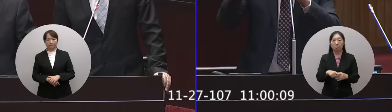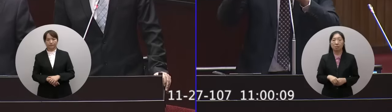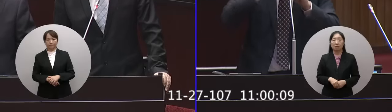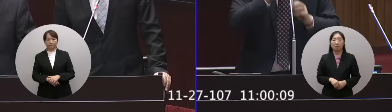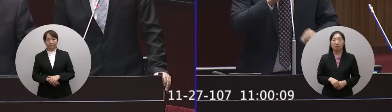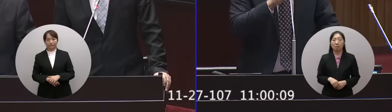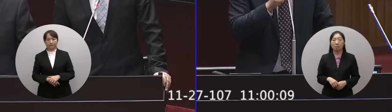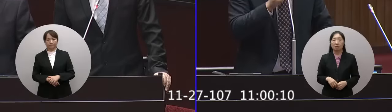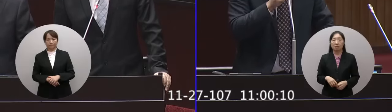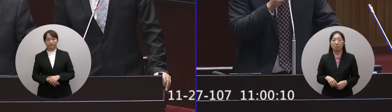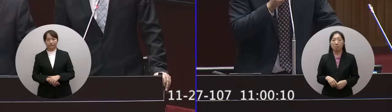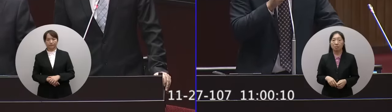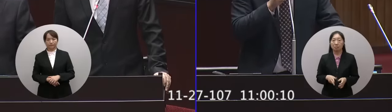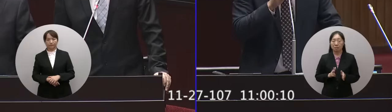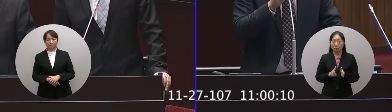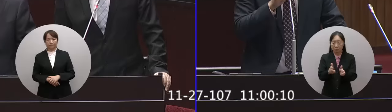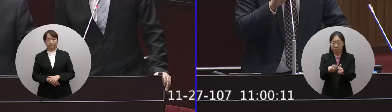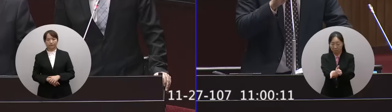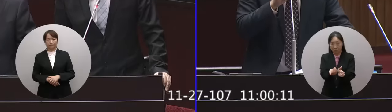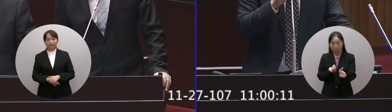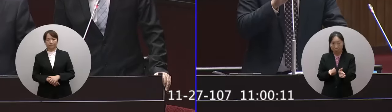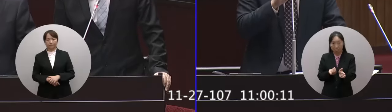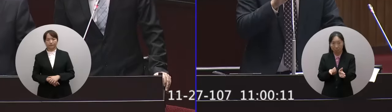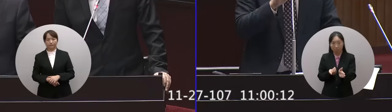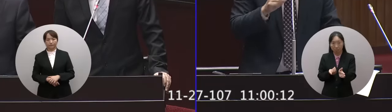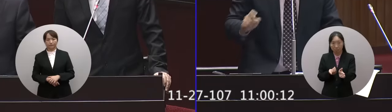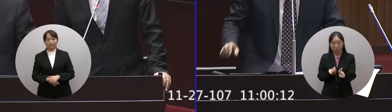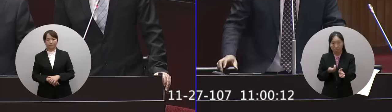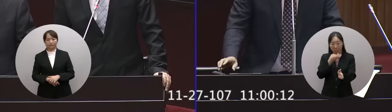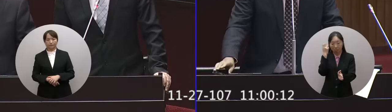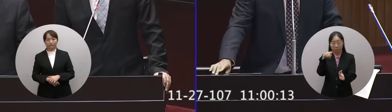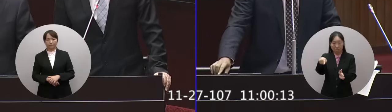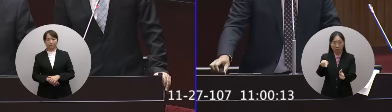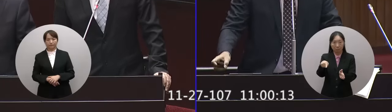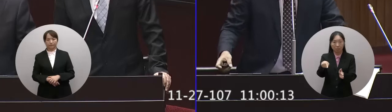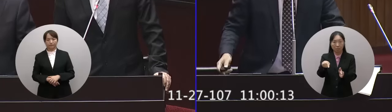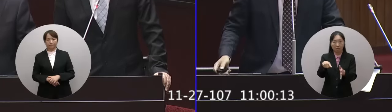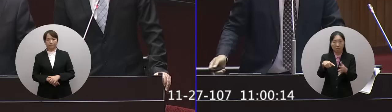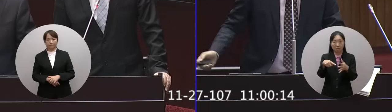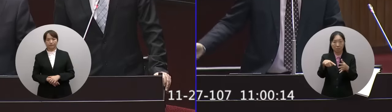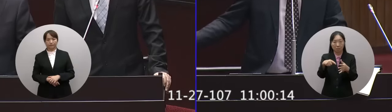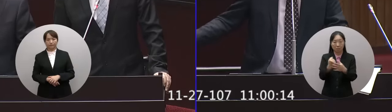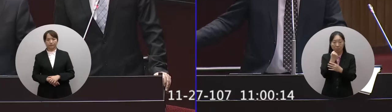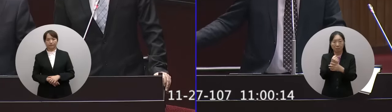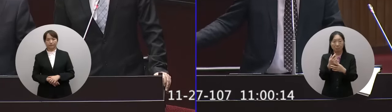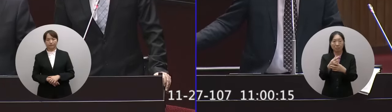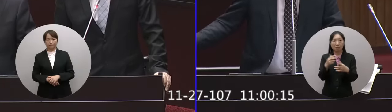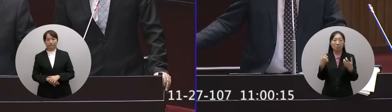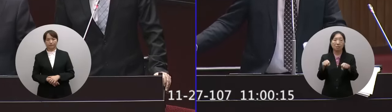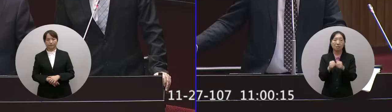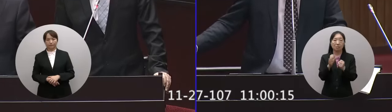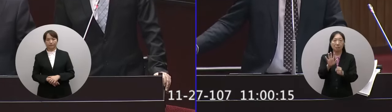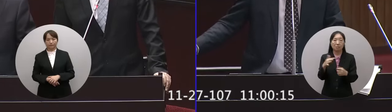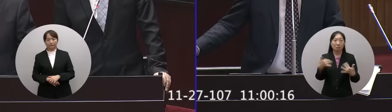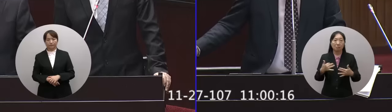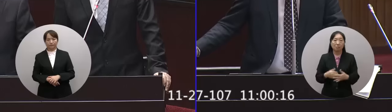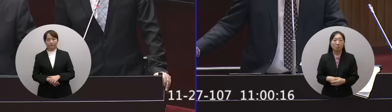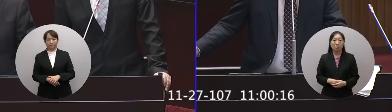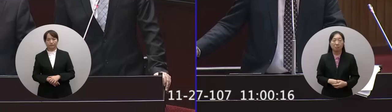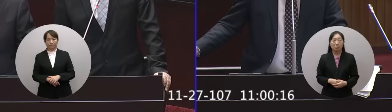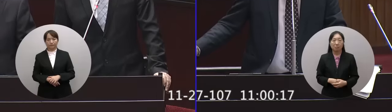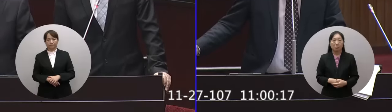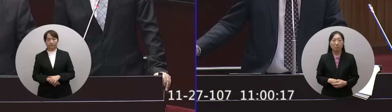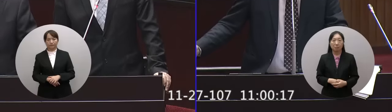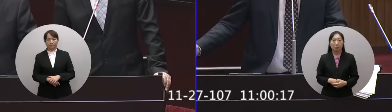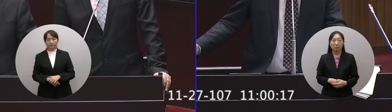子竟然在開車以前就出現了主風崩故障的問題來我先請教